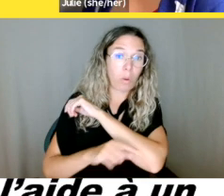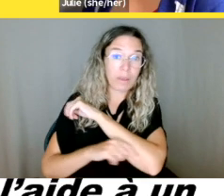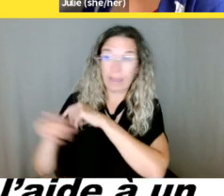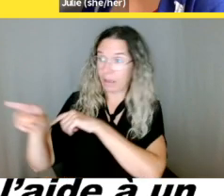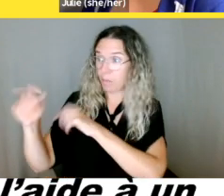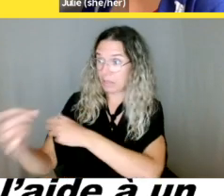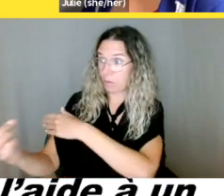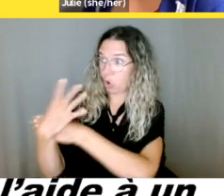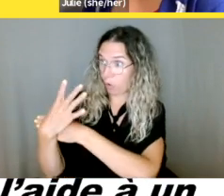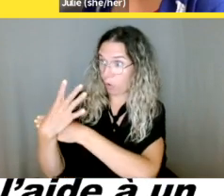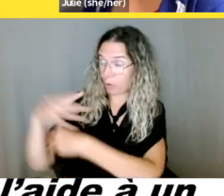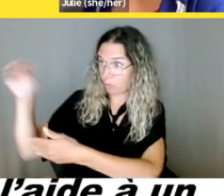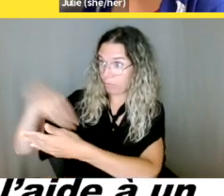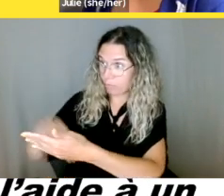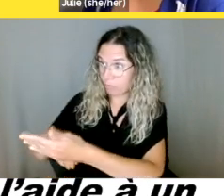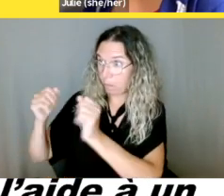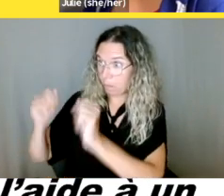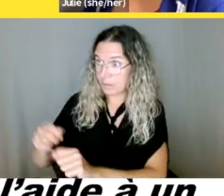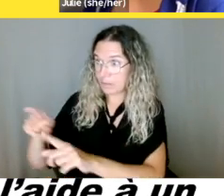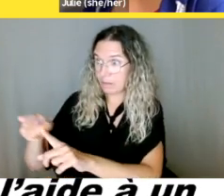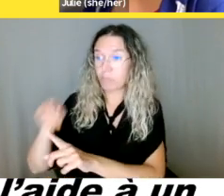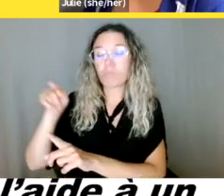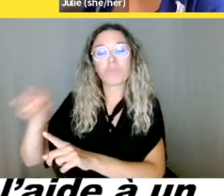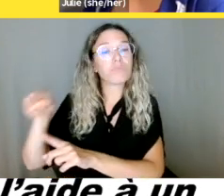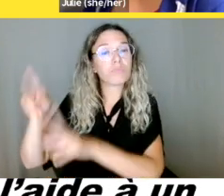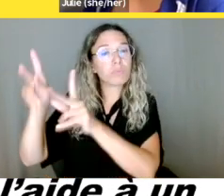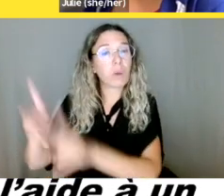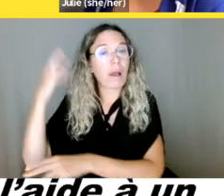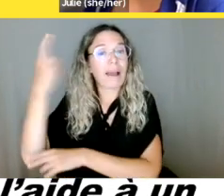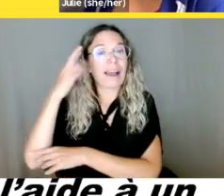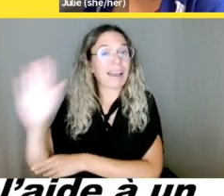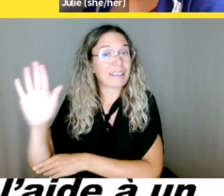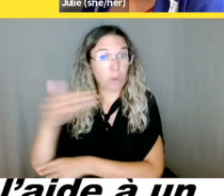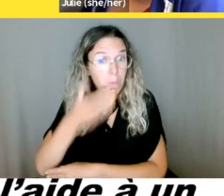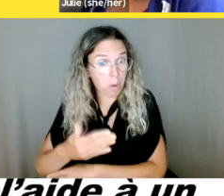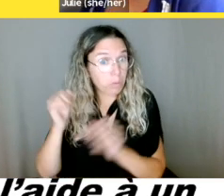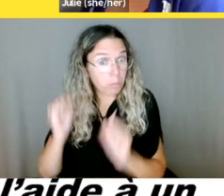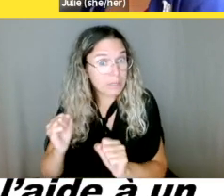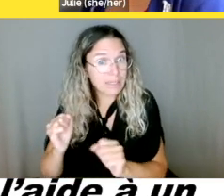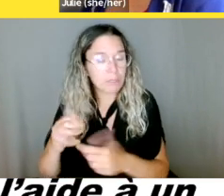Les établissements du gouvernement ont l'obligation de l'accommodement